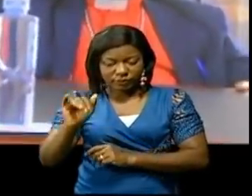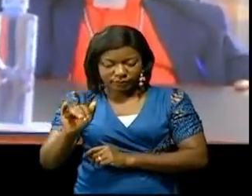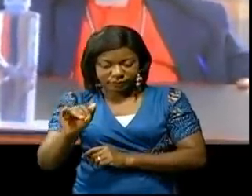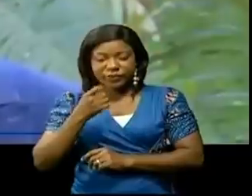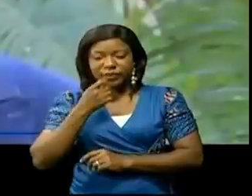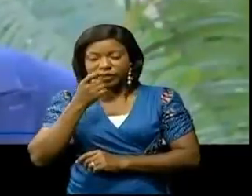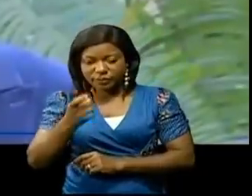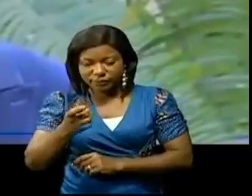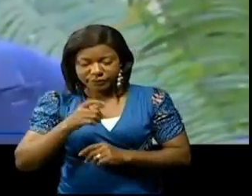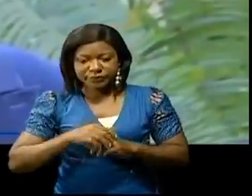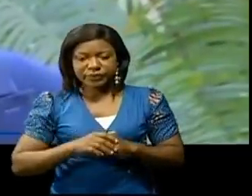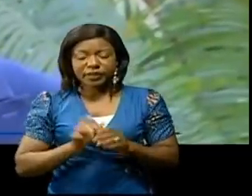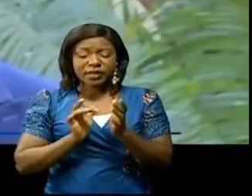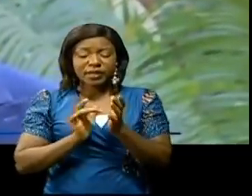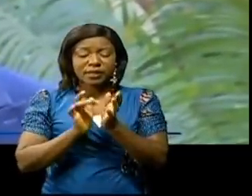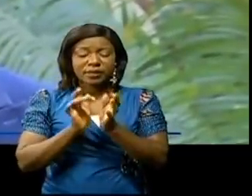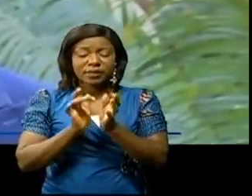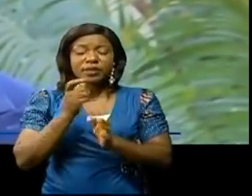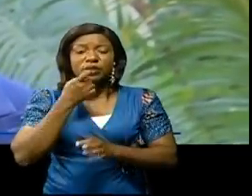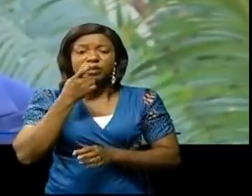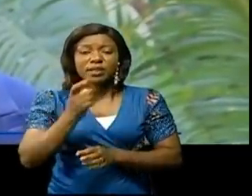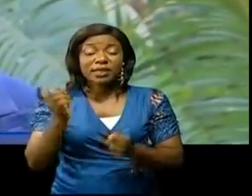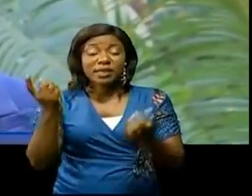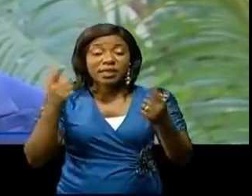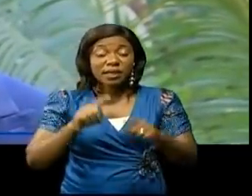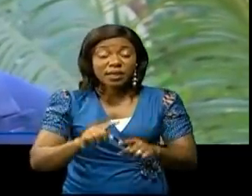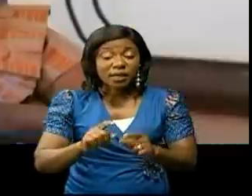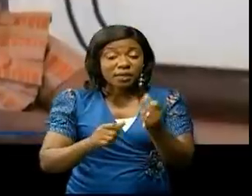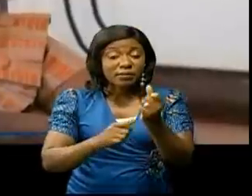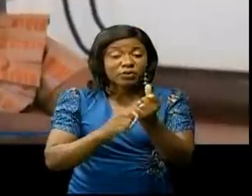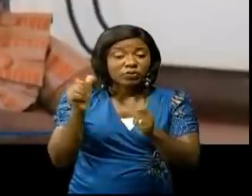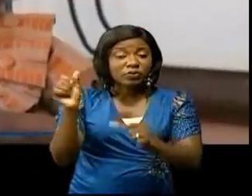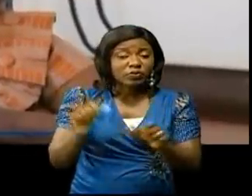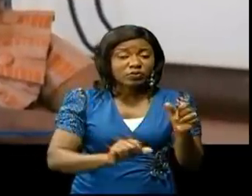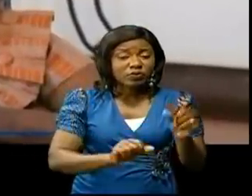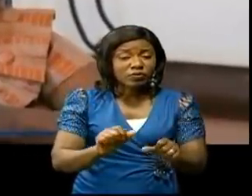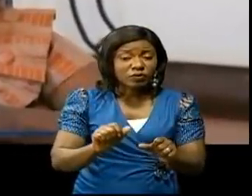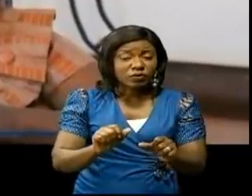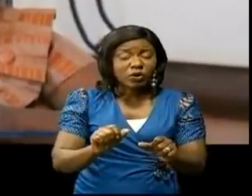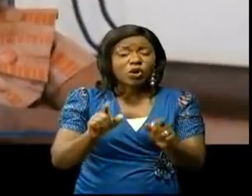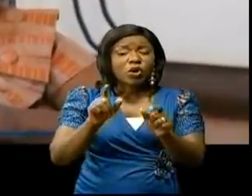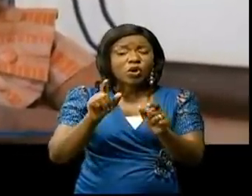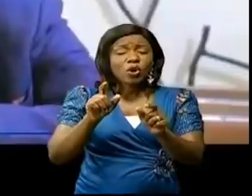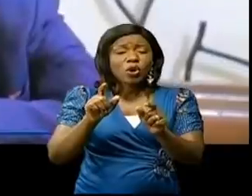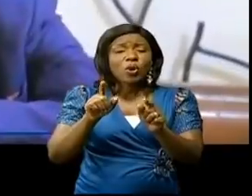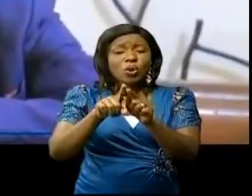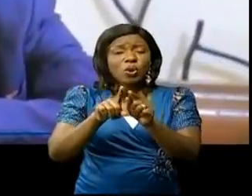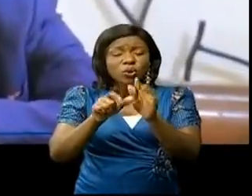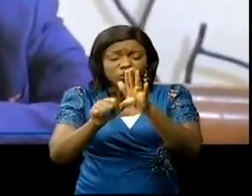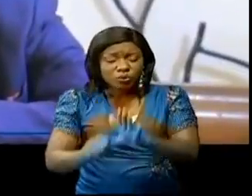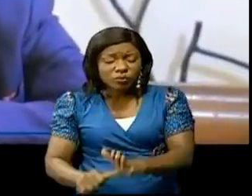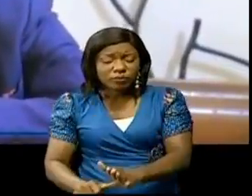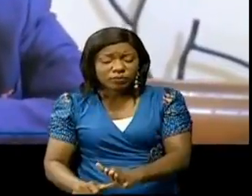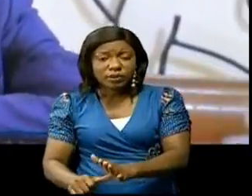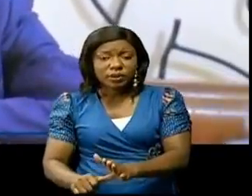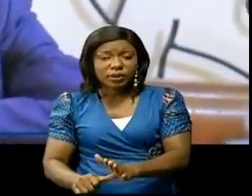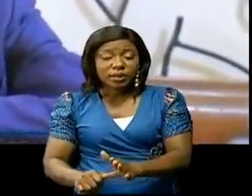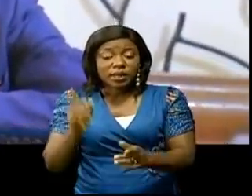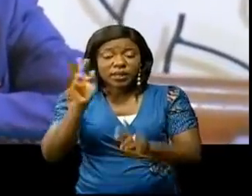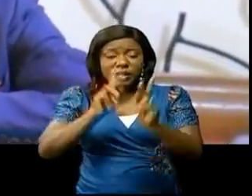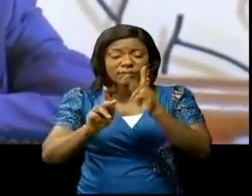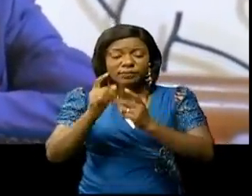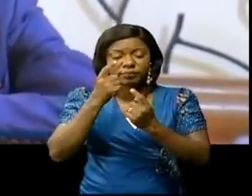nous dit, sûr, quand les méchants dominent, le peuple gémit. Mais quand les justes